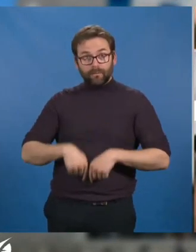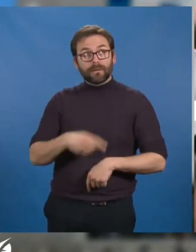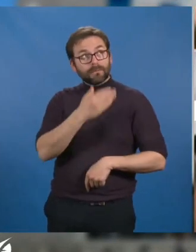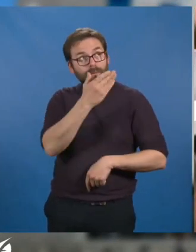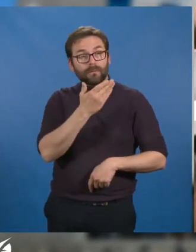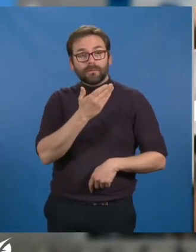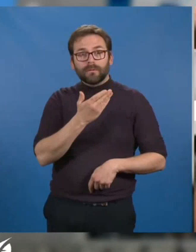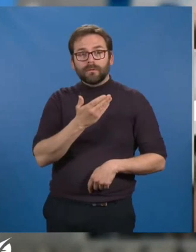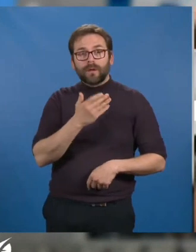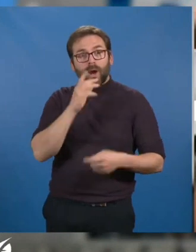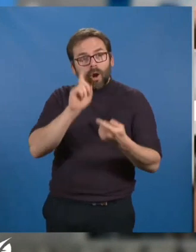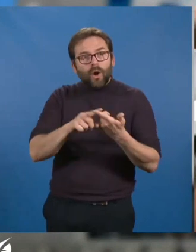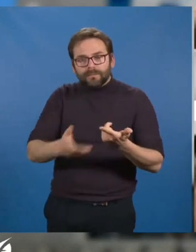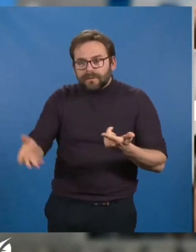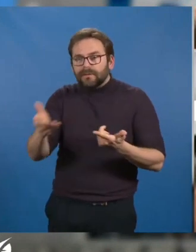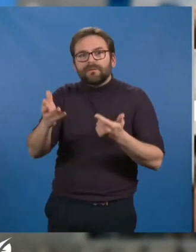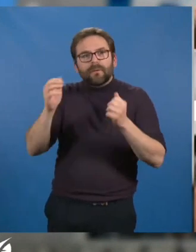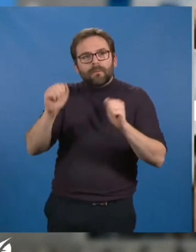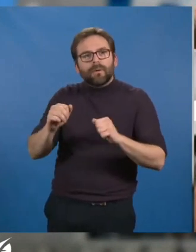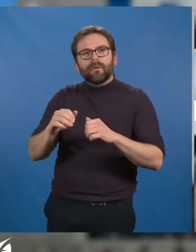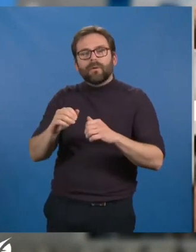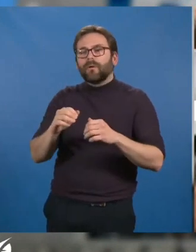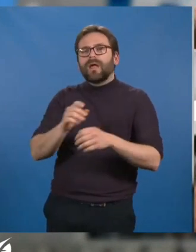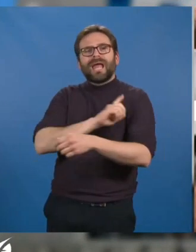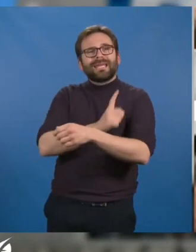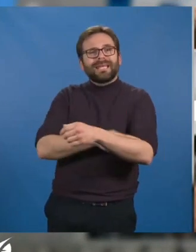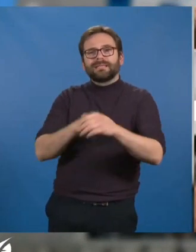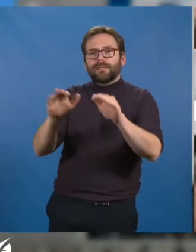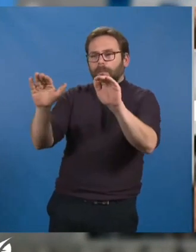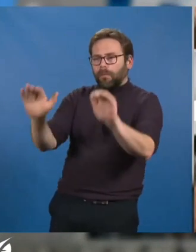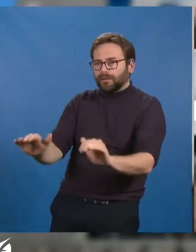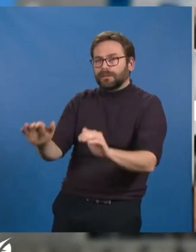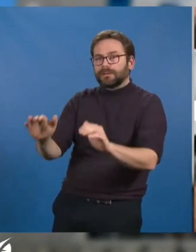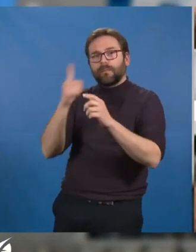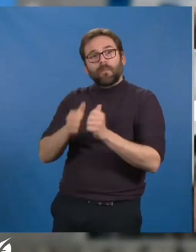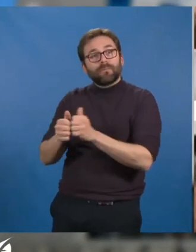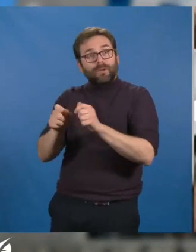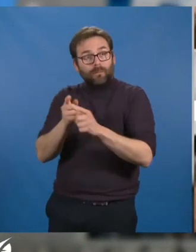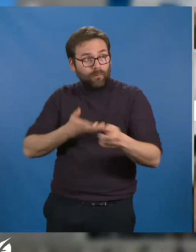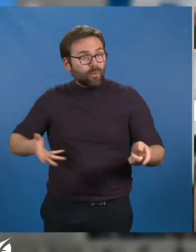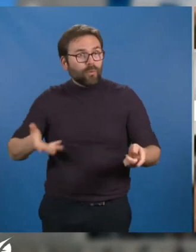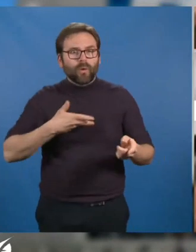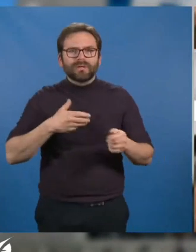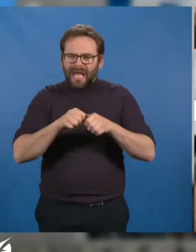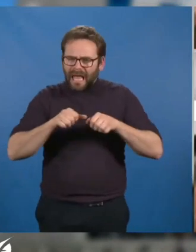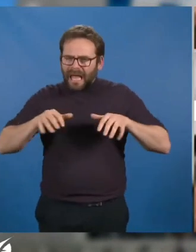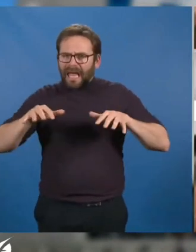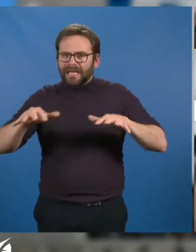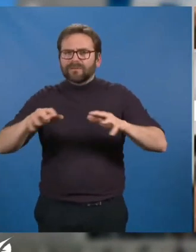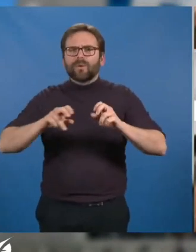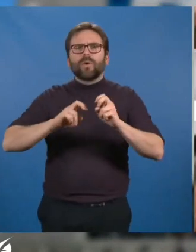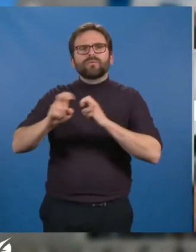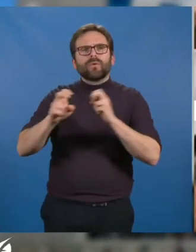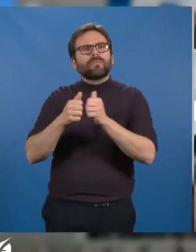pour garantir un véritable bouclier énergétique aux collectivités comme la nôtre, qui développent des réseaux de transport en commun